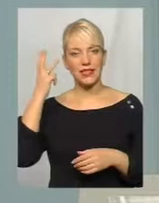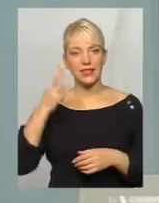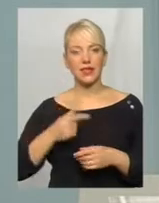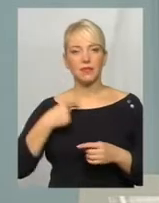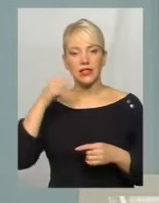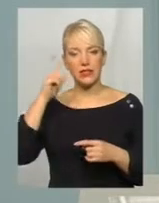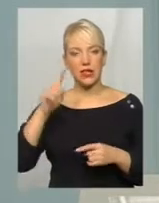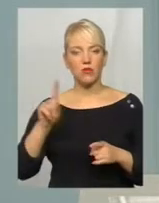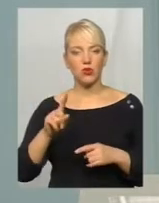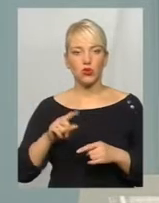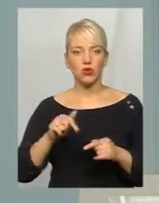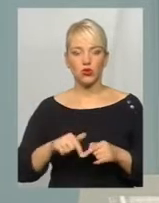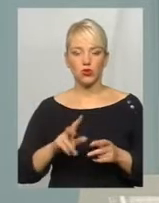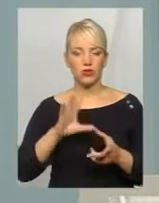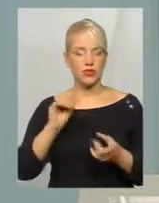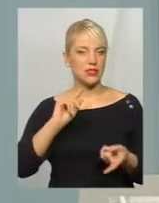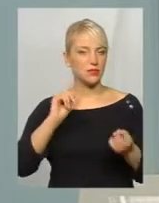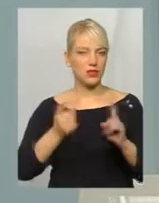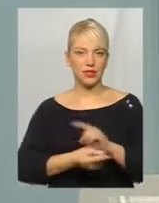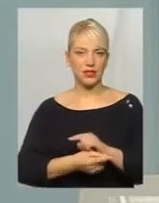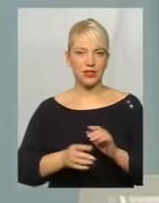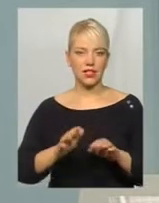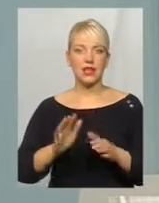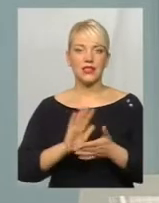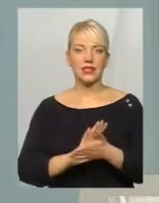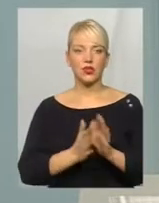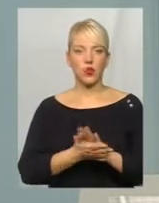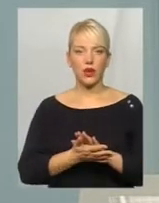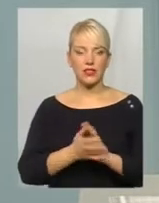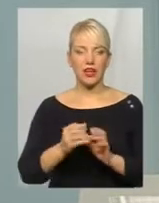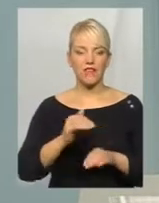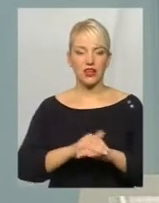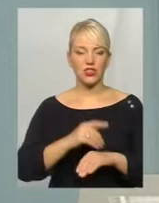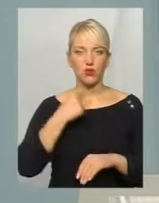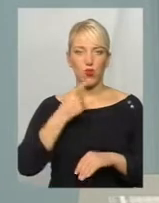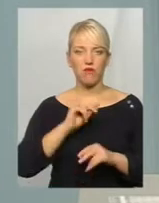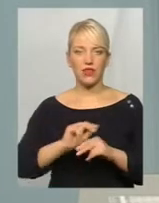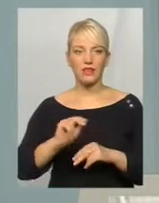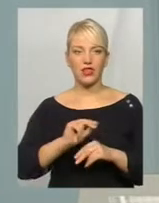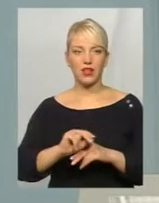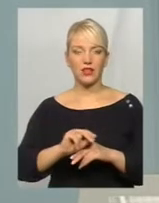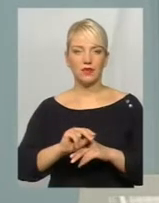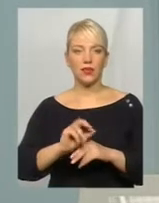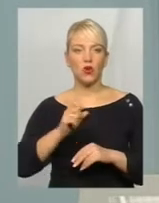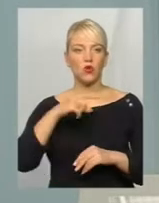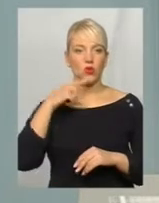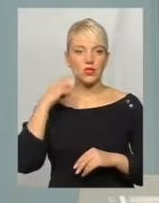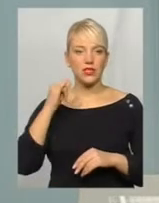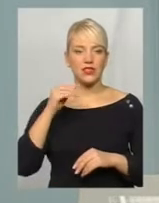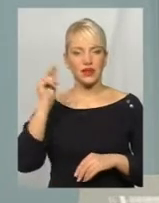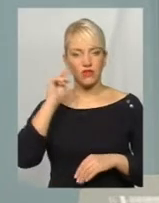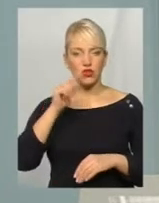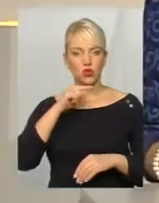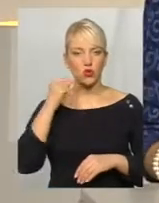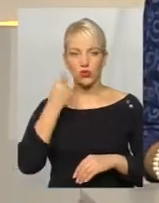Ми знаємо, що зараз тут докорінно змінилася ситуація і фактично мова навчання така, як російська, і вивчення